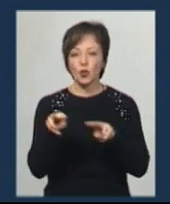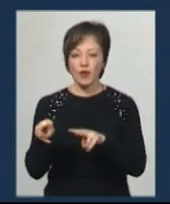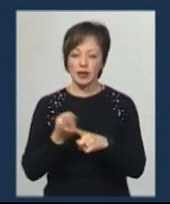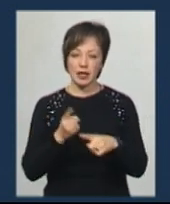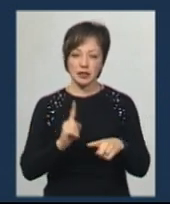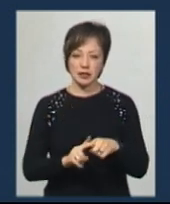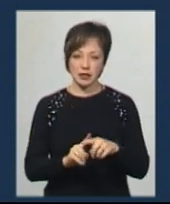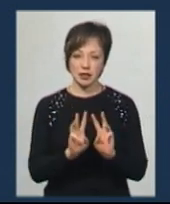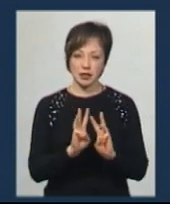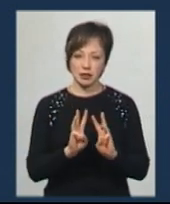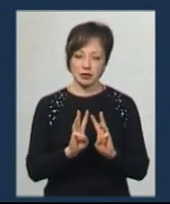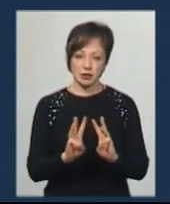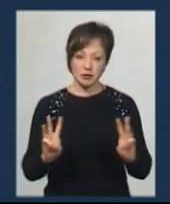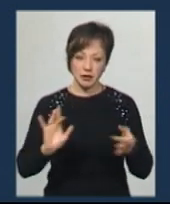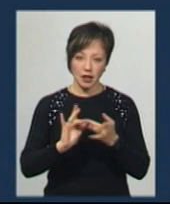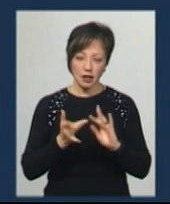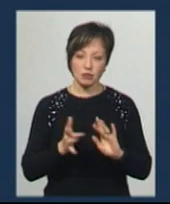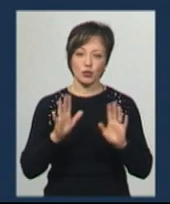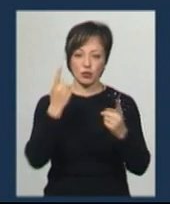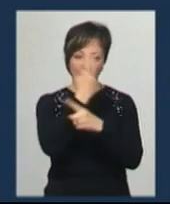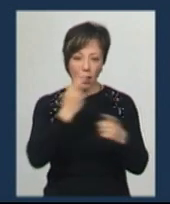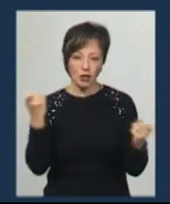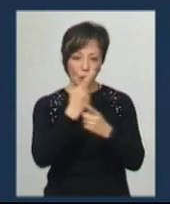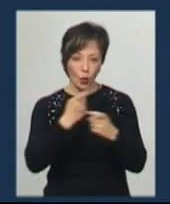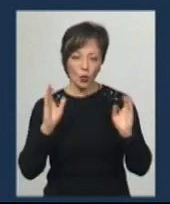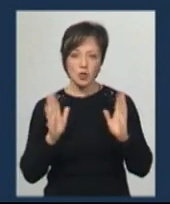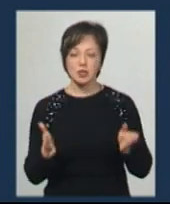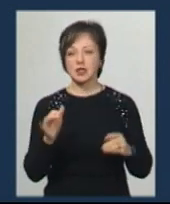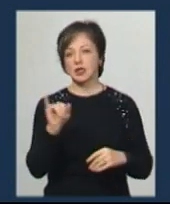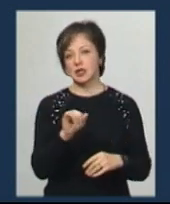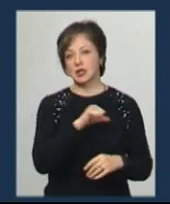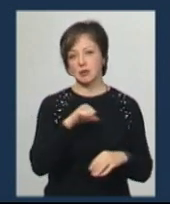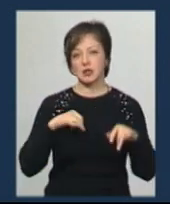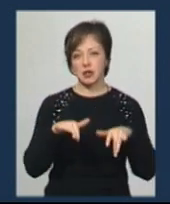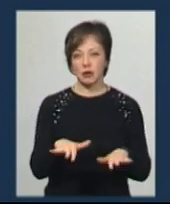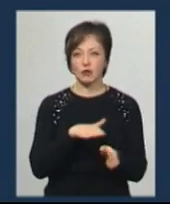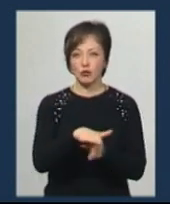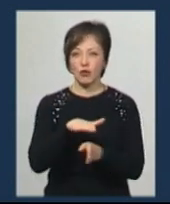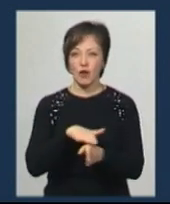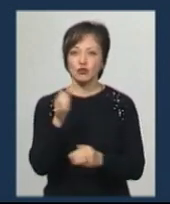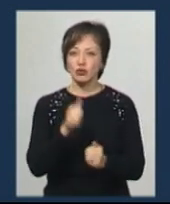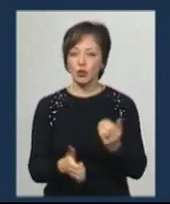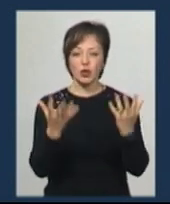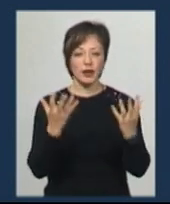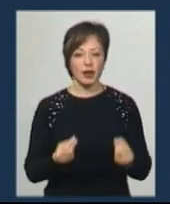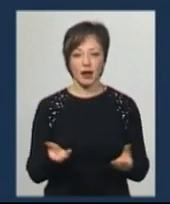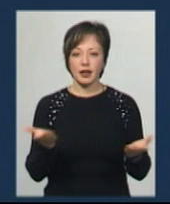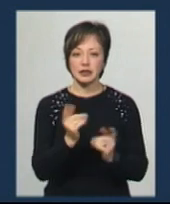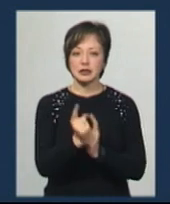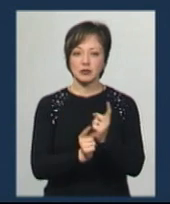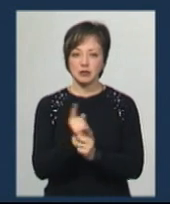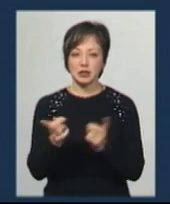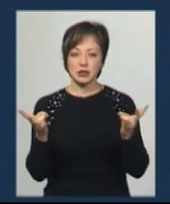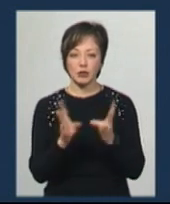на цих сторінках, будуть відповідні анонси, ну і безпосередньо самі заходи відбуватись щодня, якісь зміни